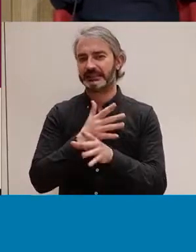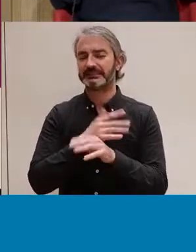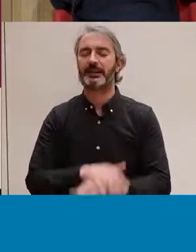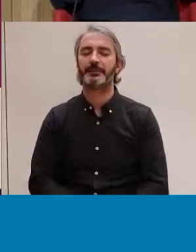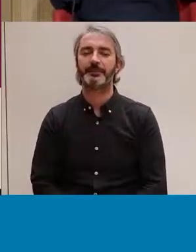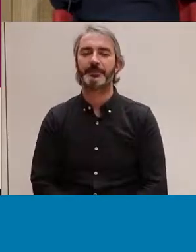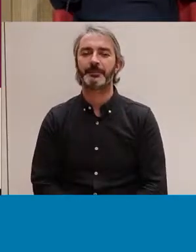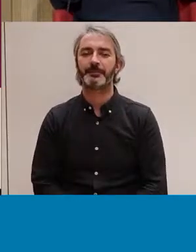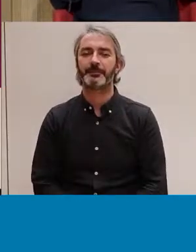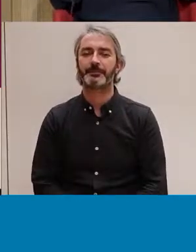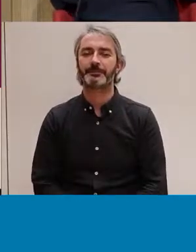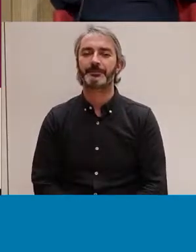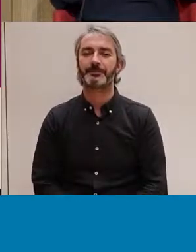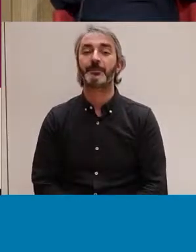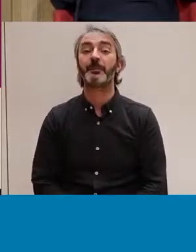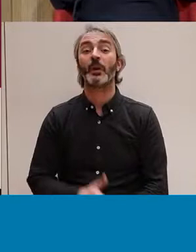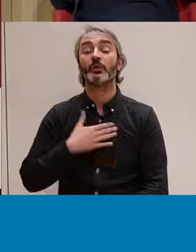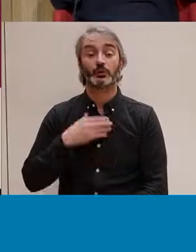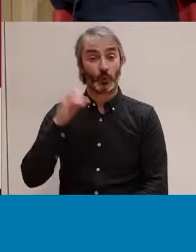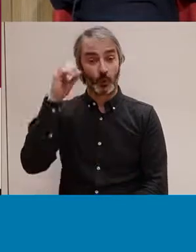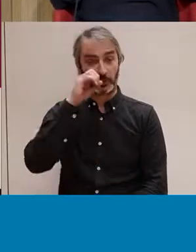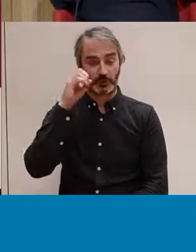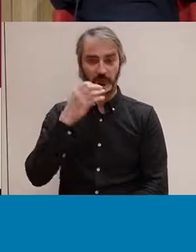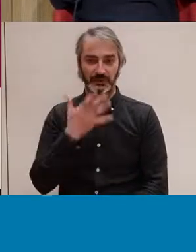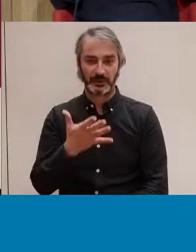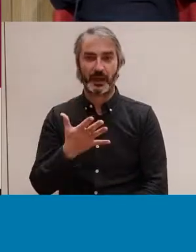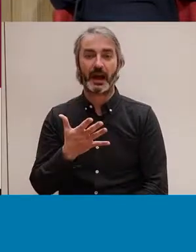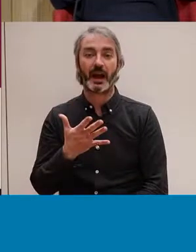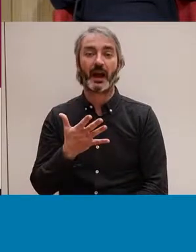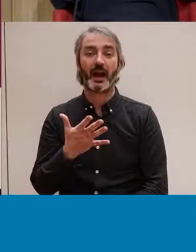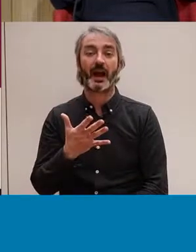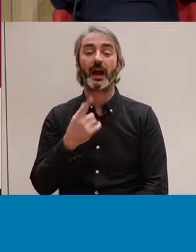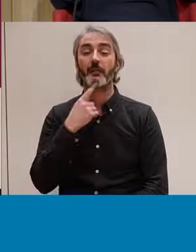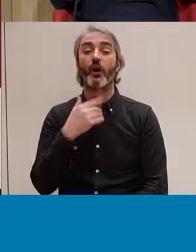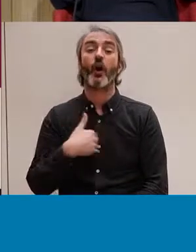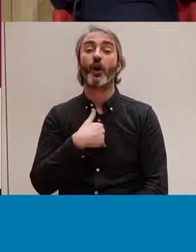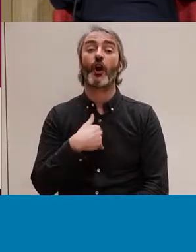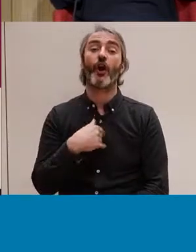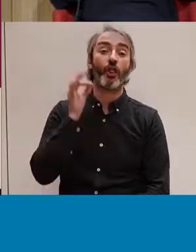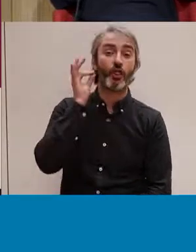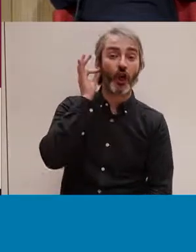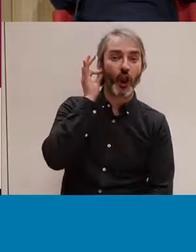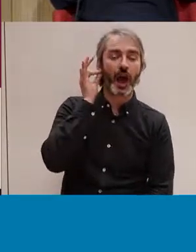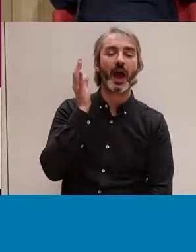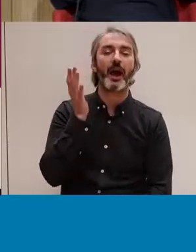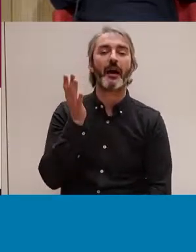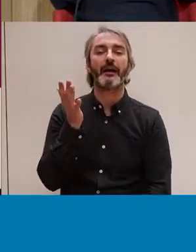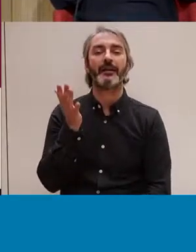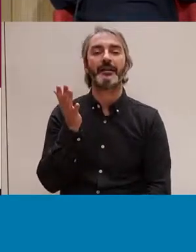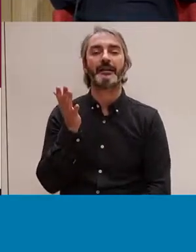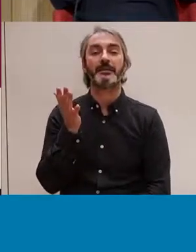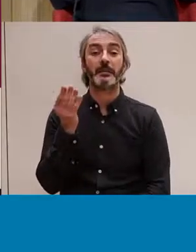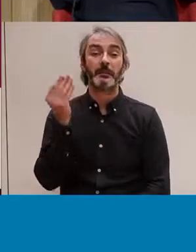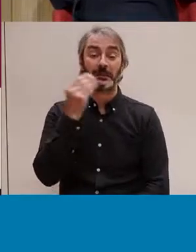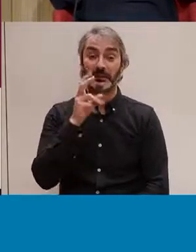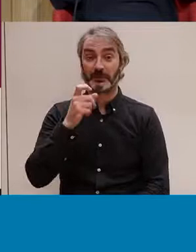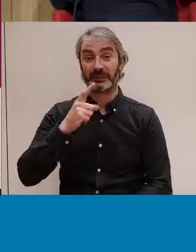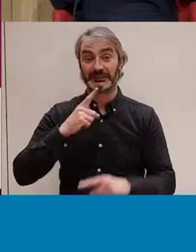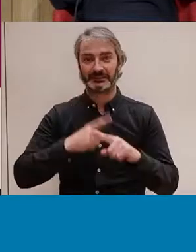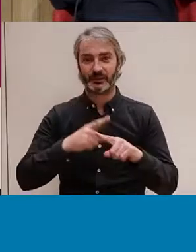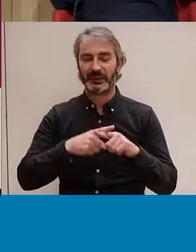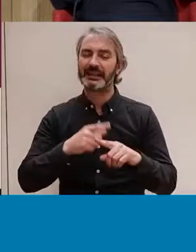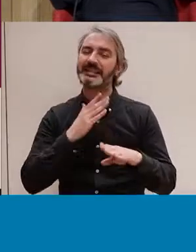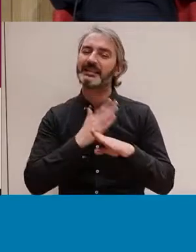per nosaltres d'alguna manera? Doncs a nivell de, per exemple, el rol de gènere de dones, no?, i com es socialitza les dones, creiem que a nivell de sexualitat